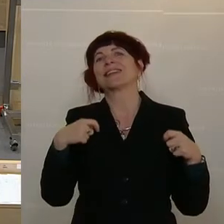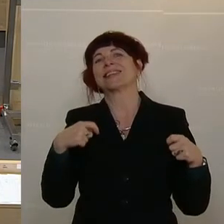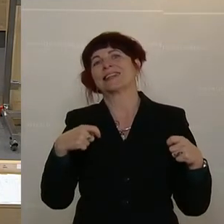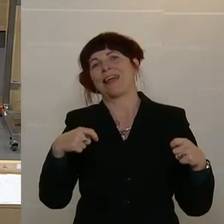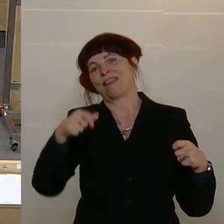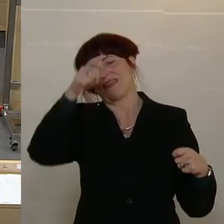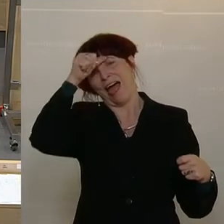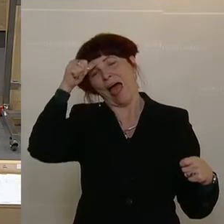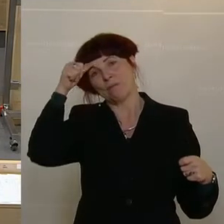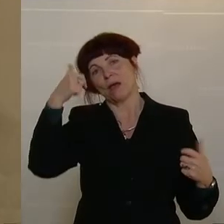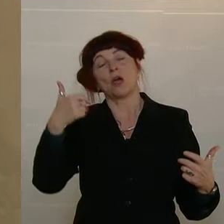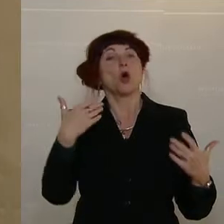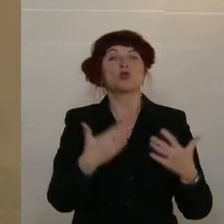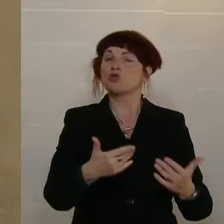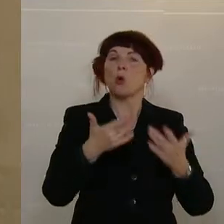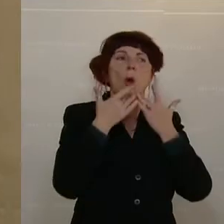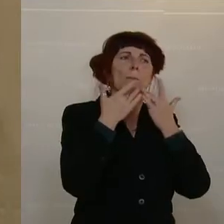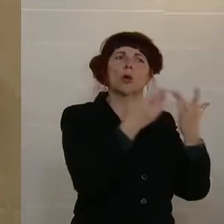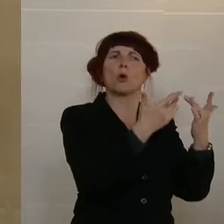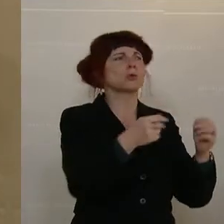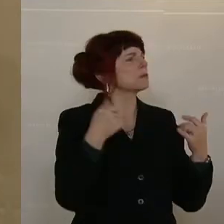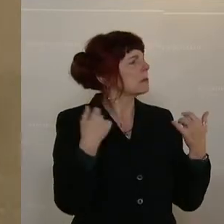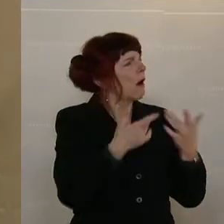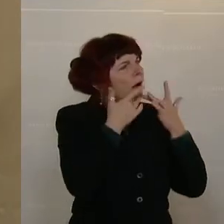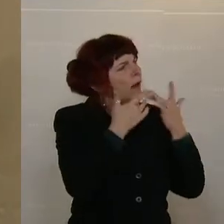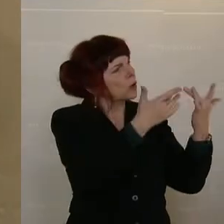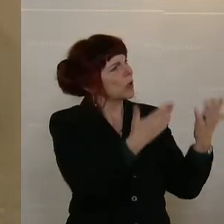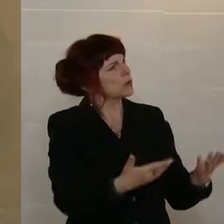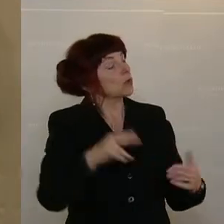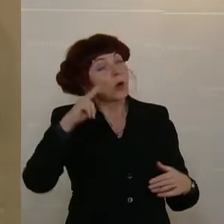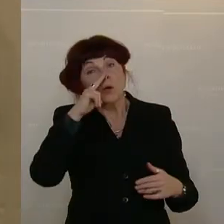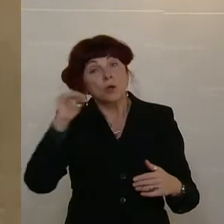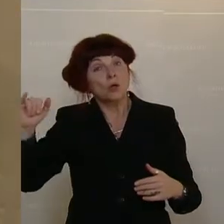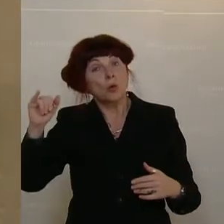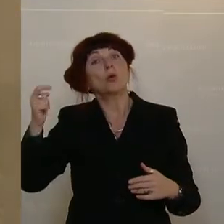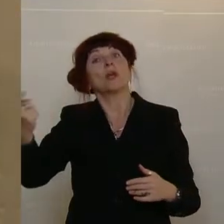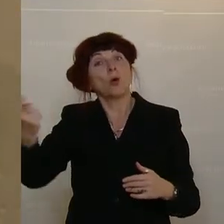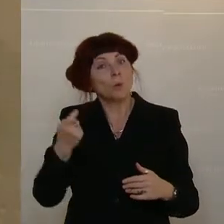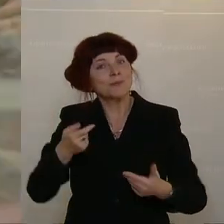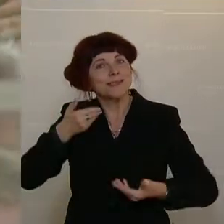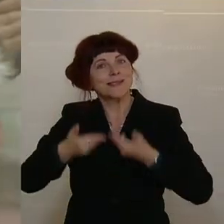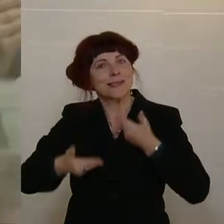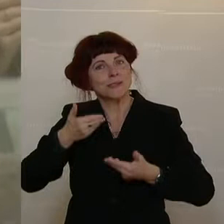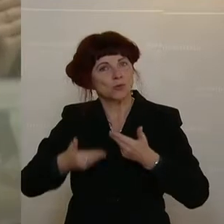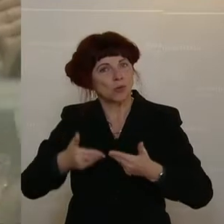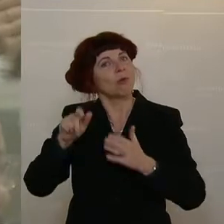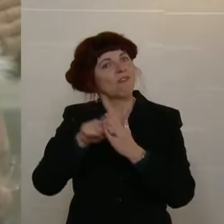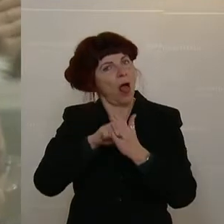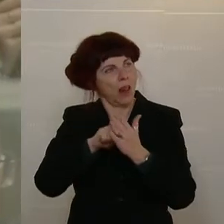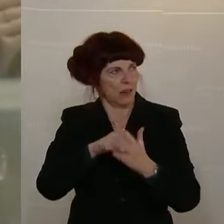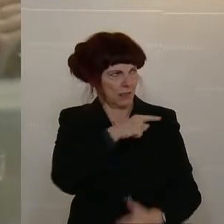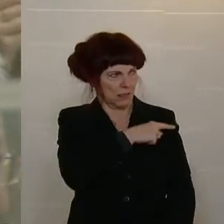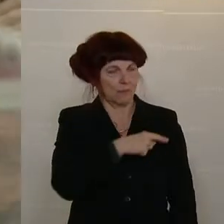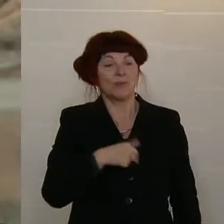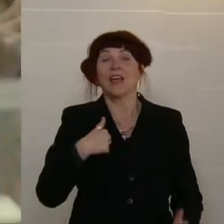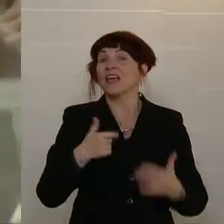begrüßt, wird schon gratuliert als Präsident. Dabei ist erst im Juni die Sitzung, er gewählt wird. Ich gratuliere für ihn